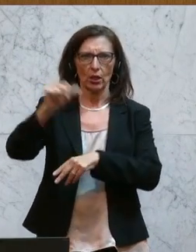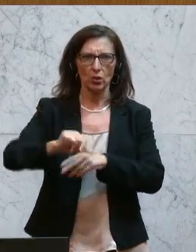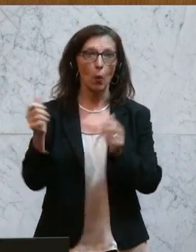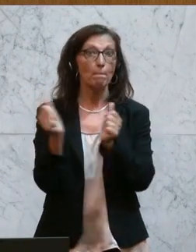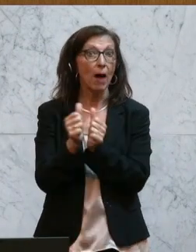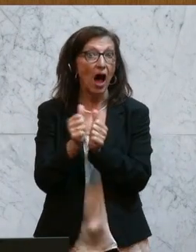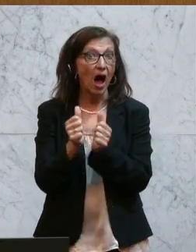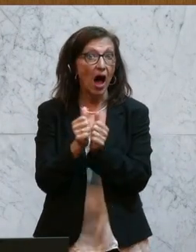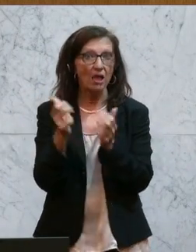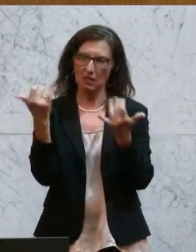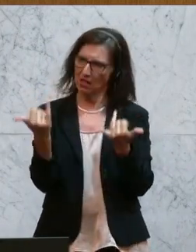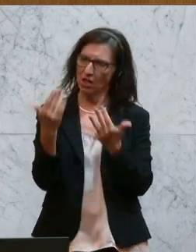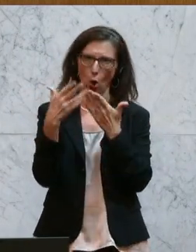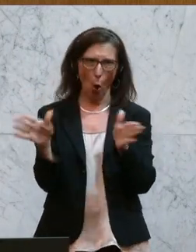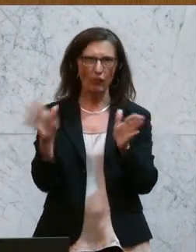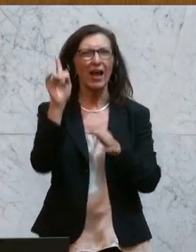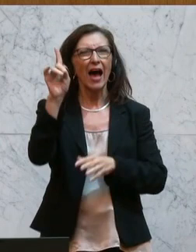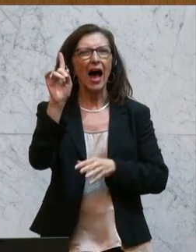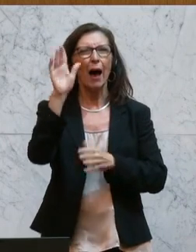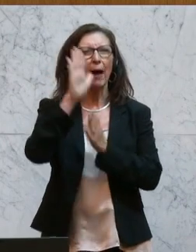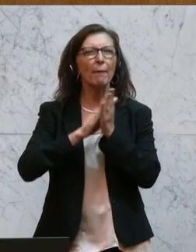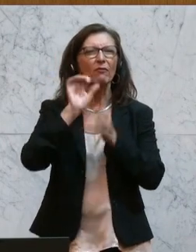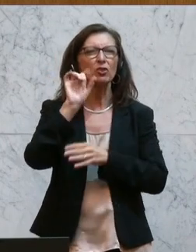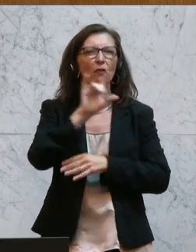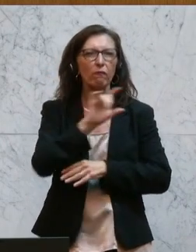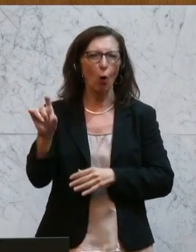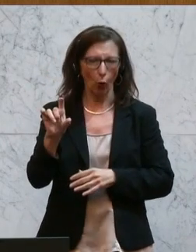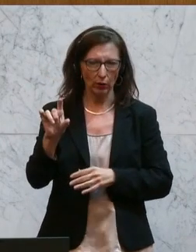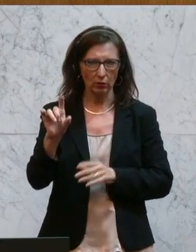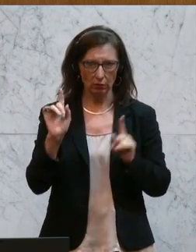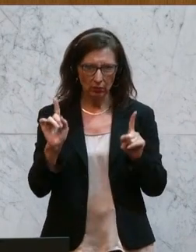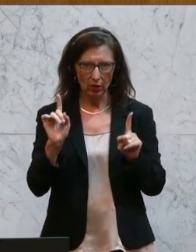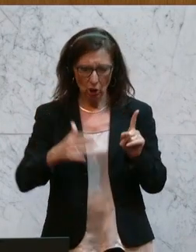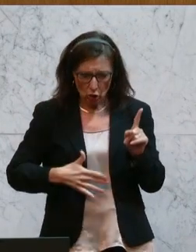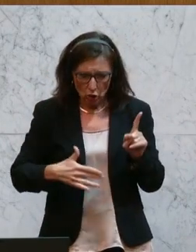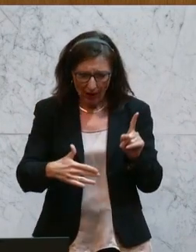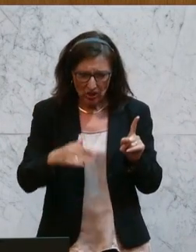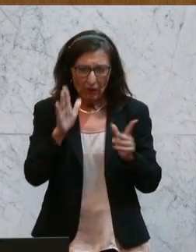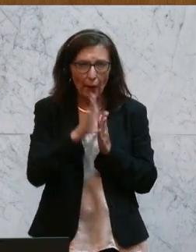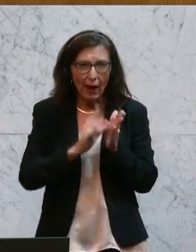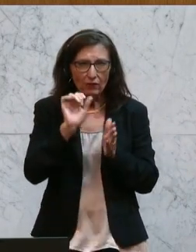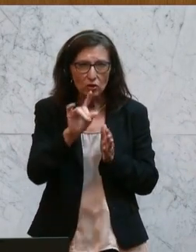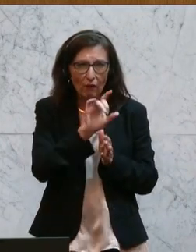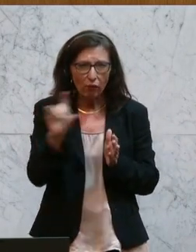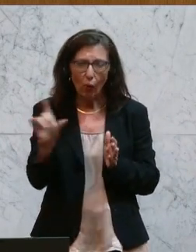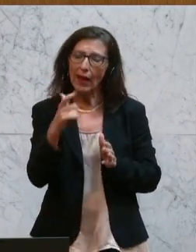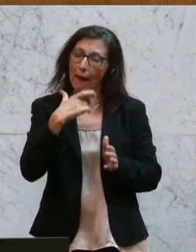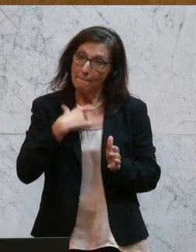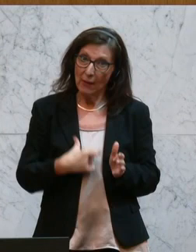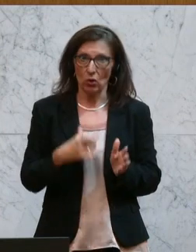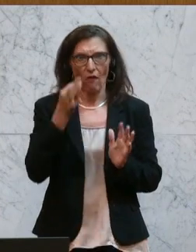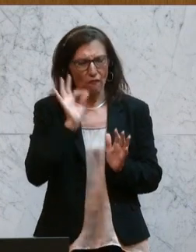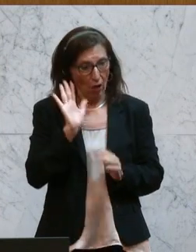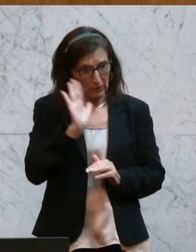sind jetzt schon sehr offen zueinander. Aber die ersten zwölf Wochen während einer Schwangerschaft sind eine höchstpersönliche Angelegenheit von